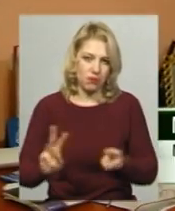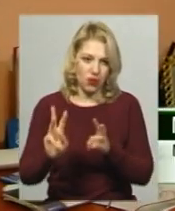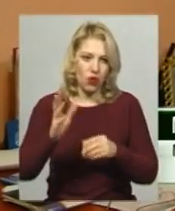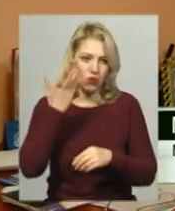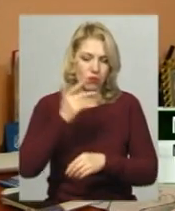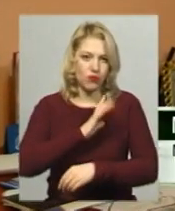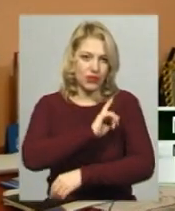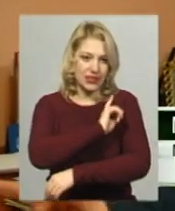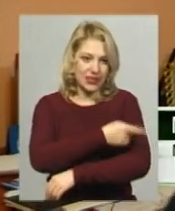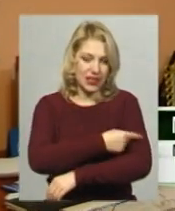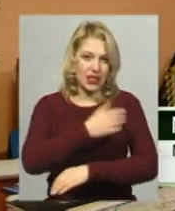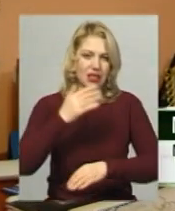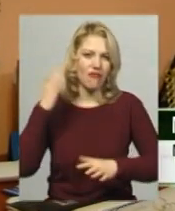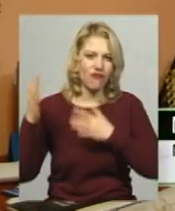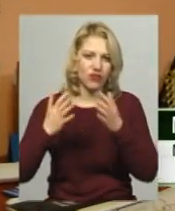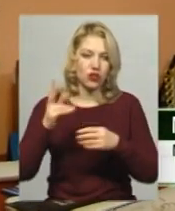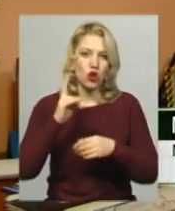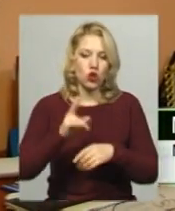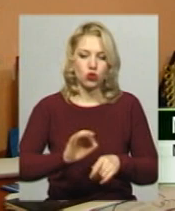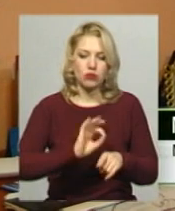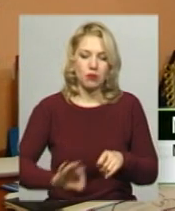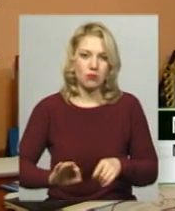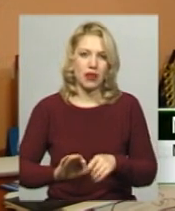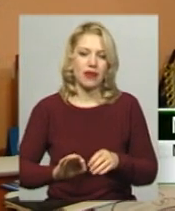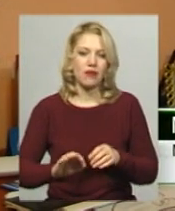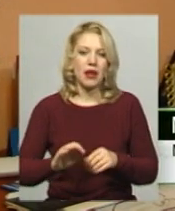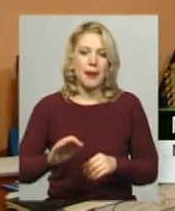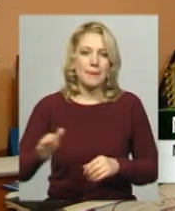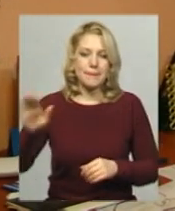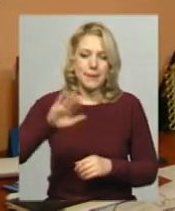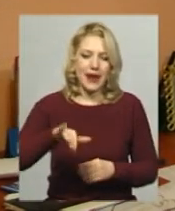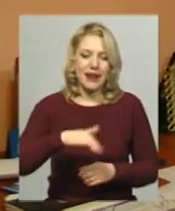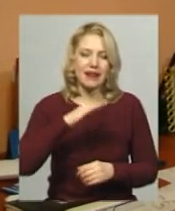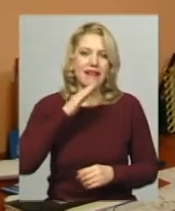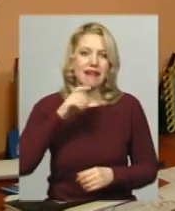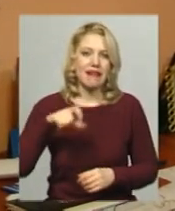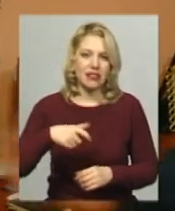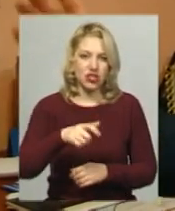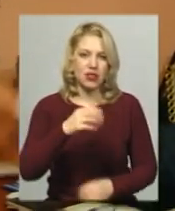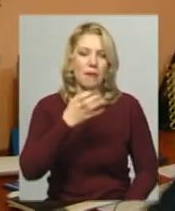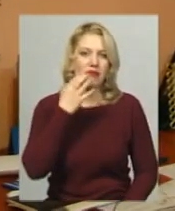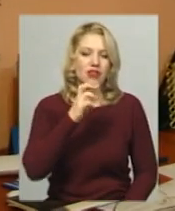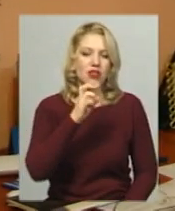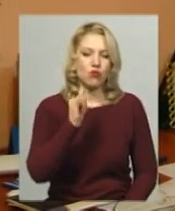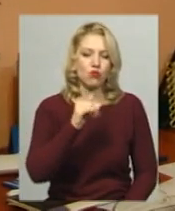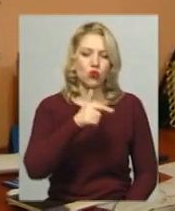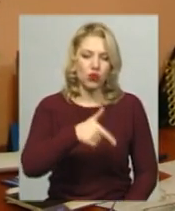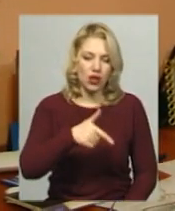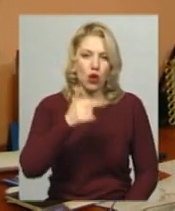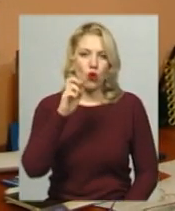вітер, хтось підпалив берег річки Південний бух, бужок, з'єднається, там вітря буховий з